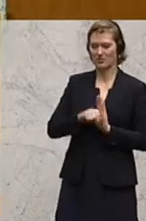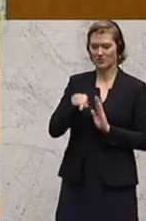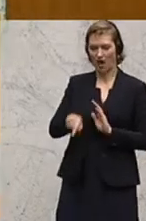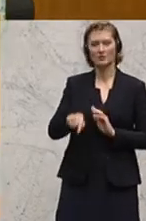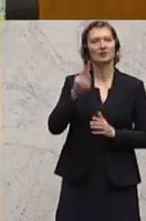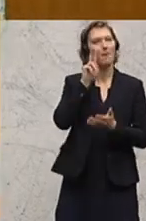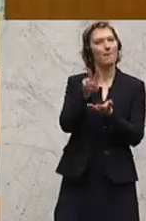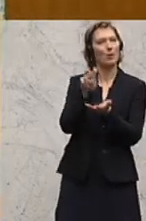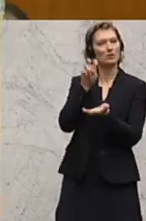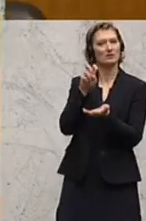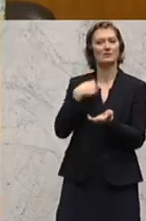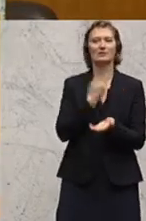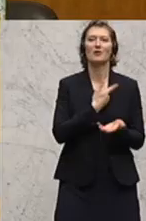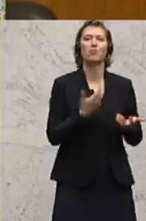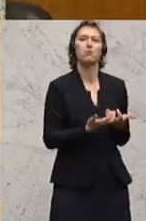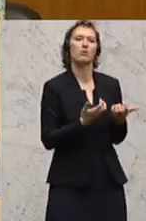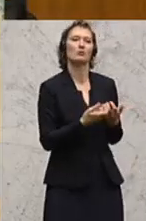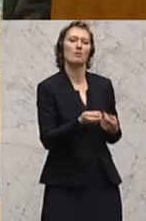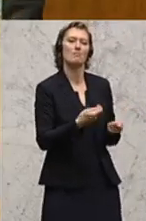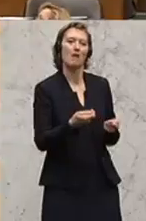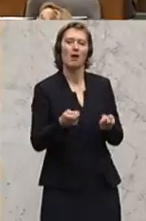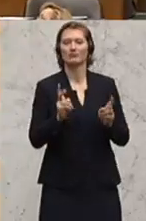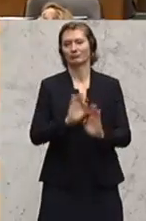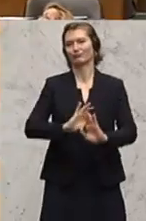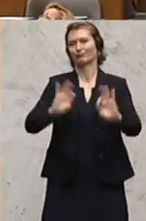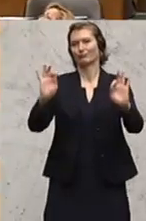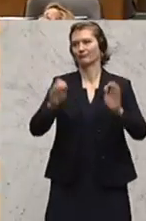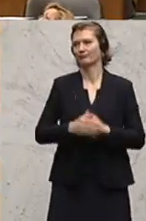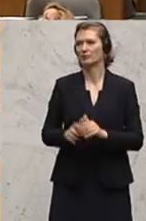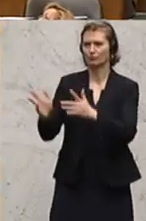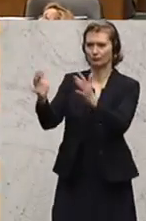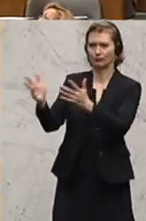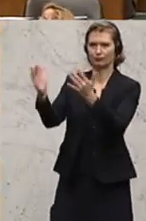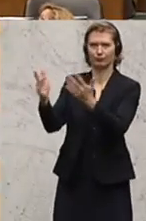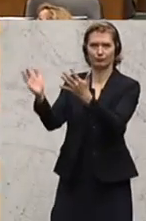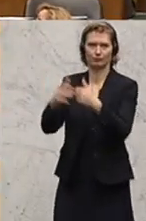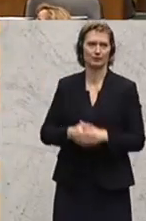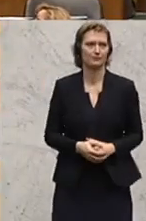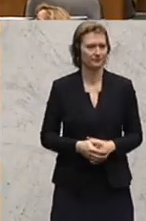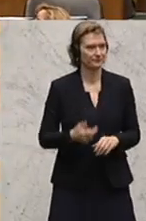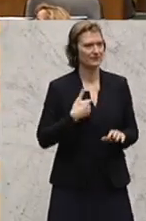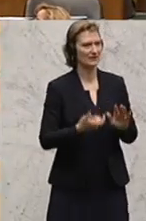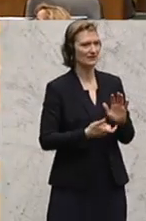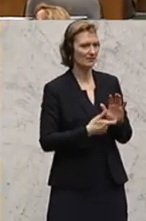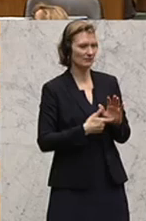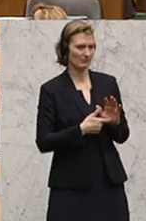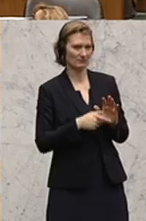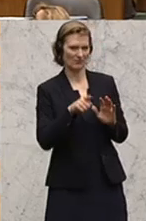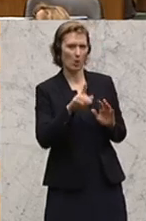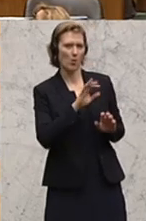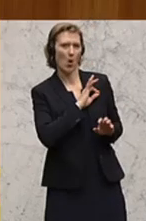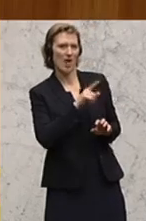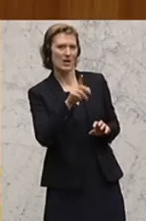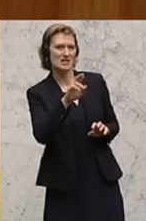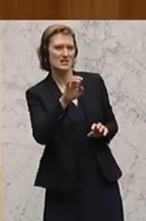damit unsere Produktion am Markt auch wirklich eine Chance hat. Ich verlange, dass Europa, und ich bedanke mich beim Kollegen